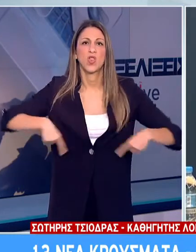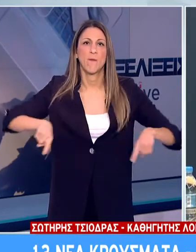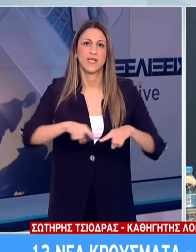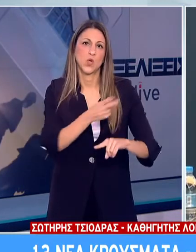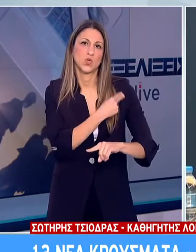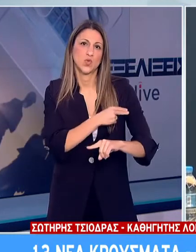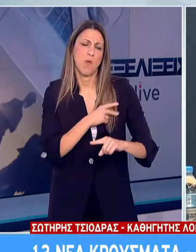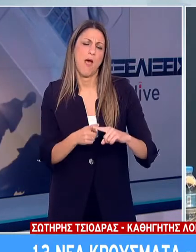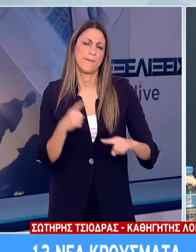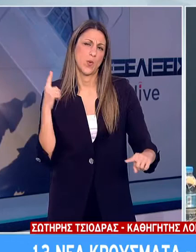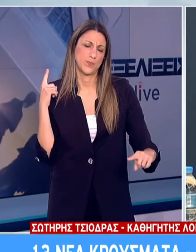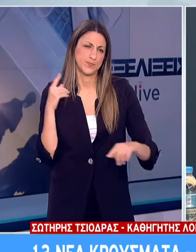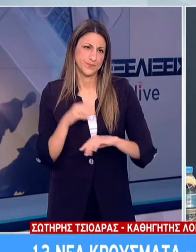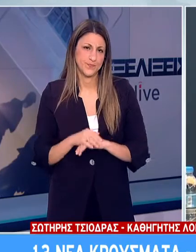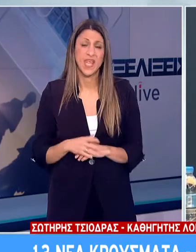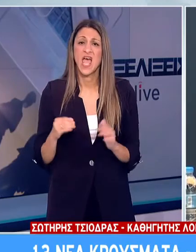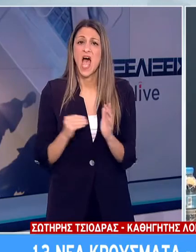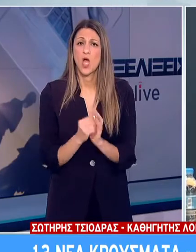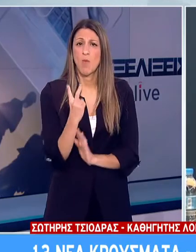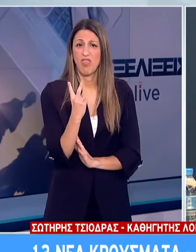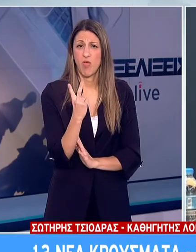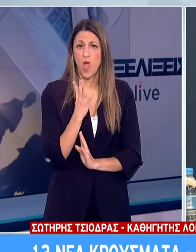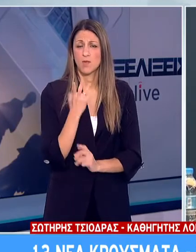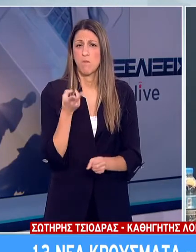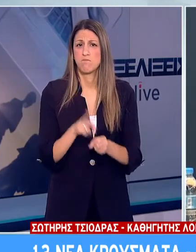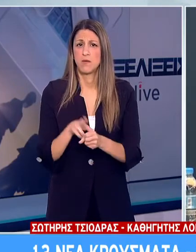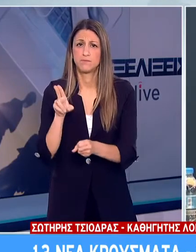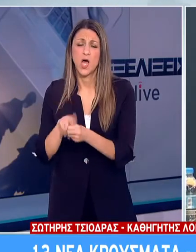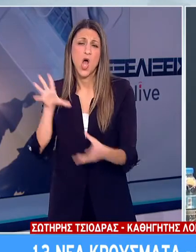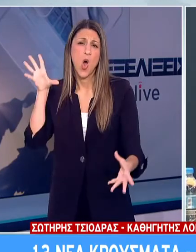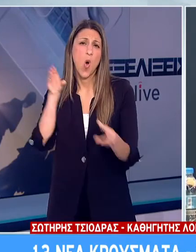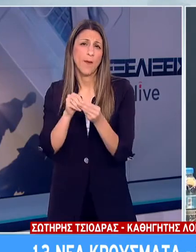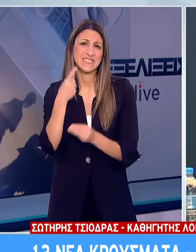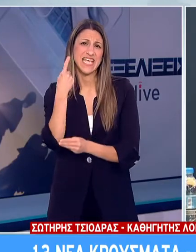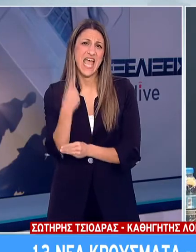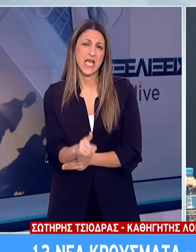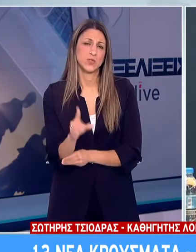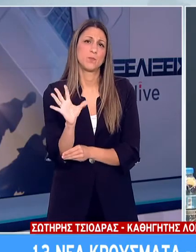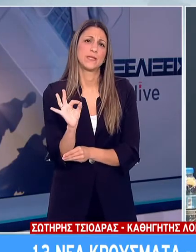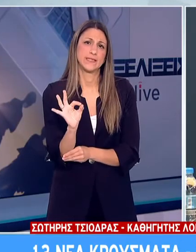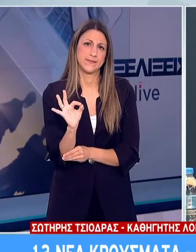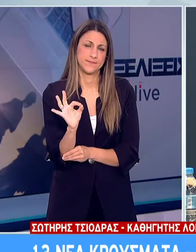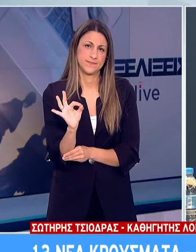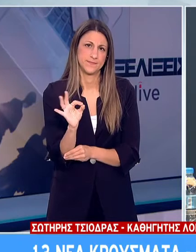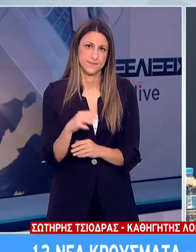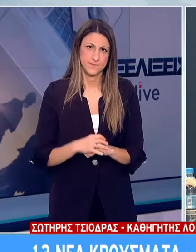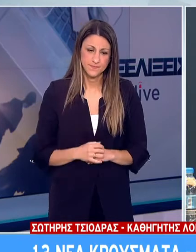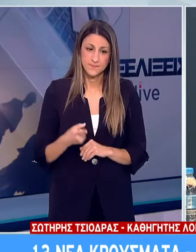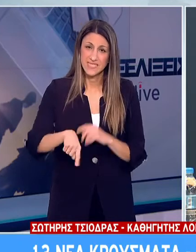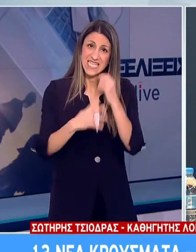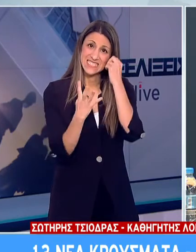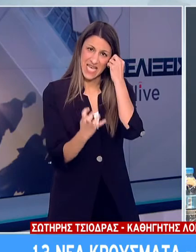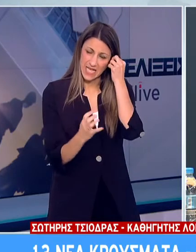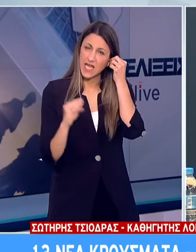Τέλος, έχουμε δύο ακόμα καταγεγραμμένους θανάτους και 150 θανάτους συνολικά στη χώρα. Οι 40,